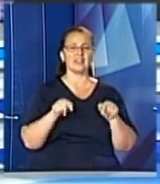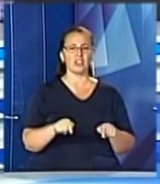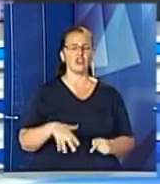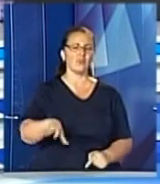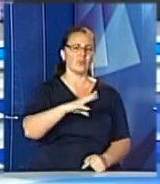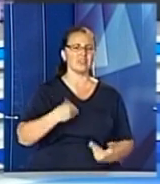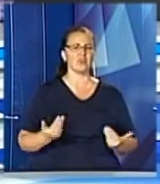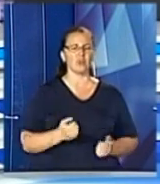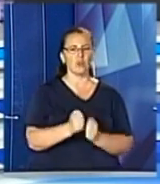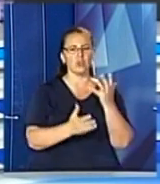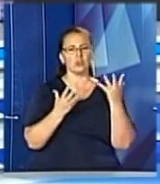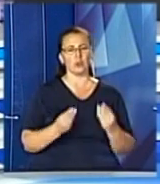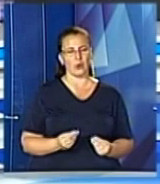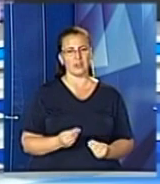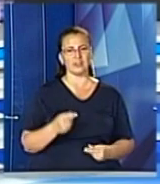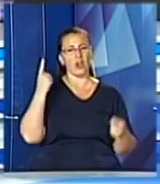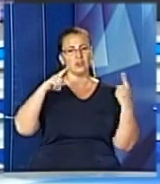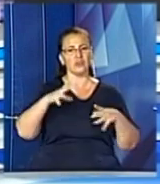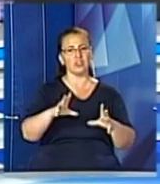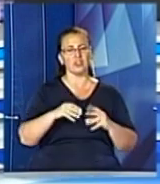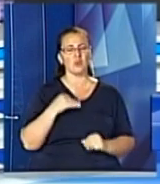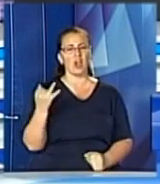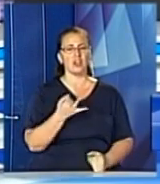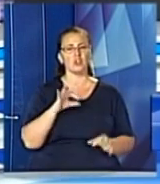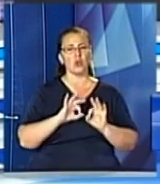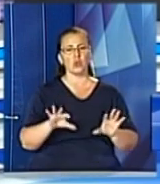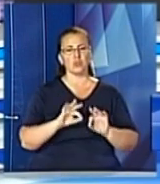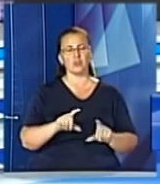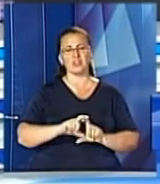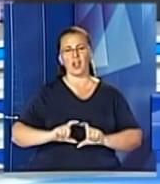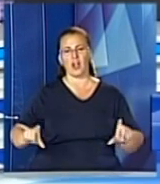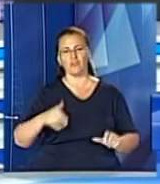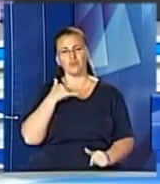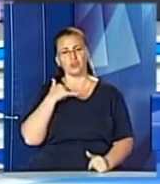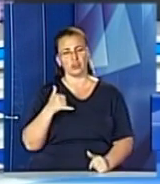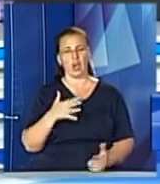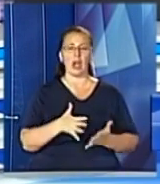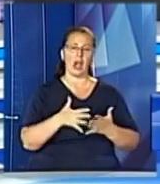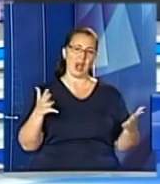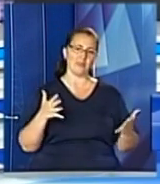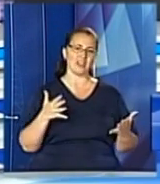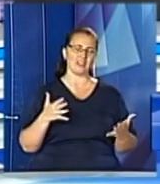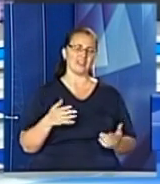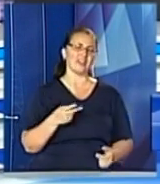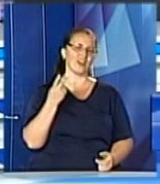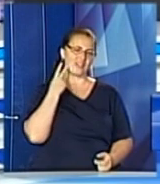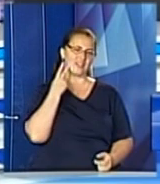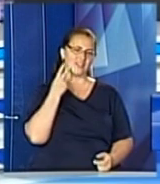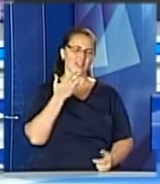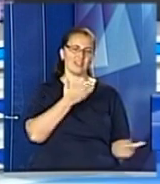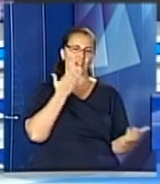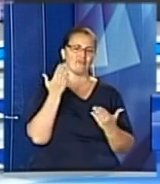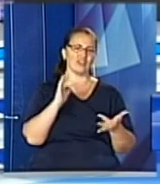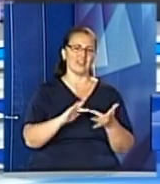щодня. Творіть їх разом із нами, свої історії розповідаєте за номером нашої гарячої лінії. більше, як завжди, читайте на нашому